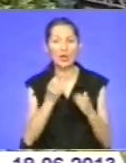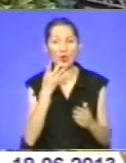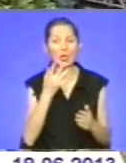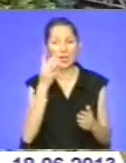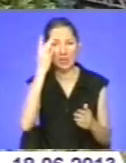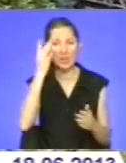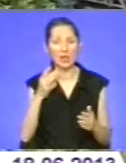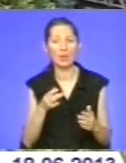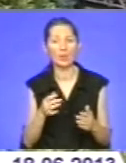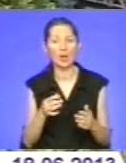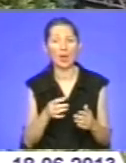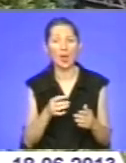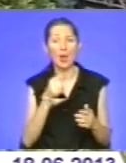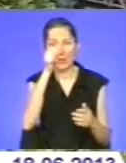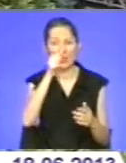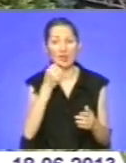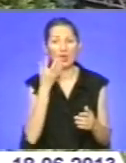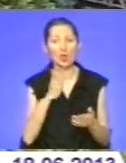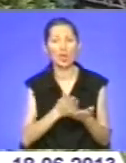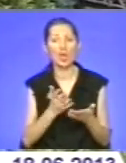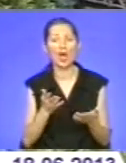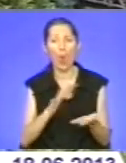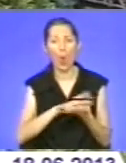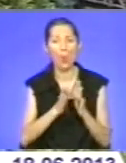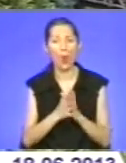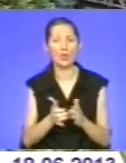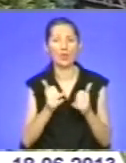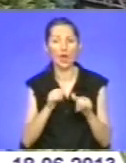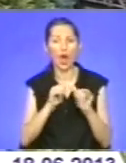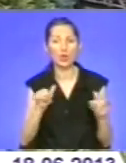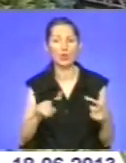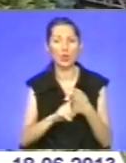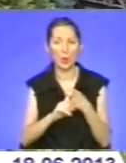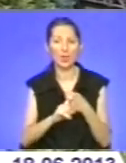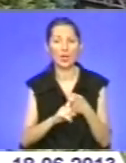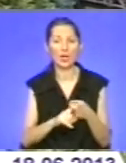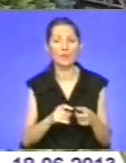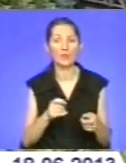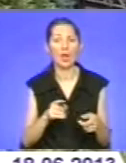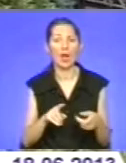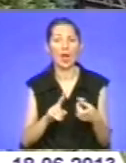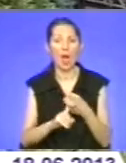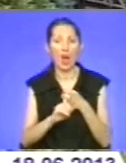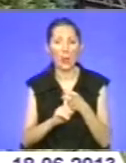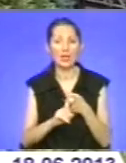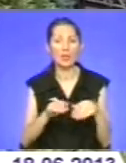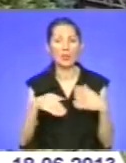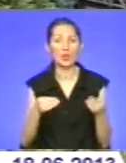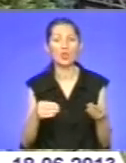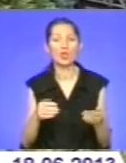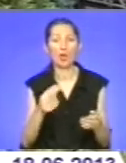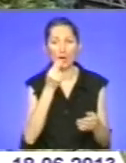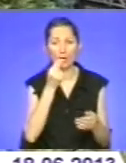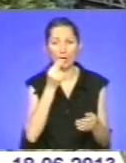розмноження збудників кишкових інфекцій. Збудники кишкових інфекцій передаються харчовим, водним, контактно